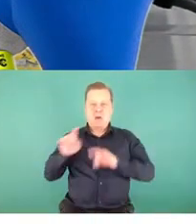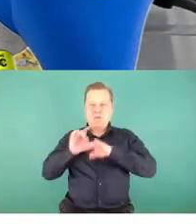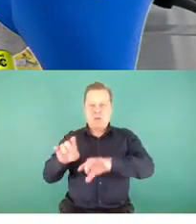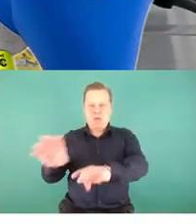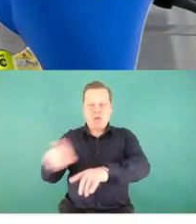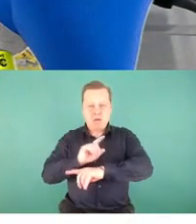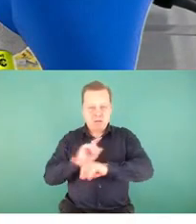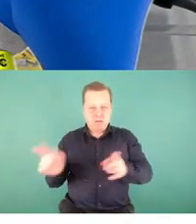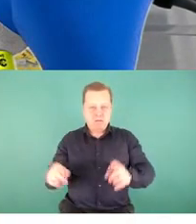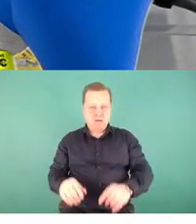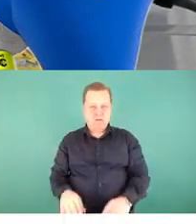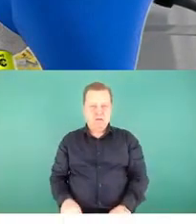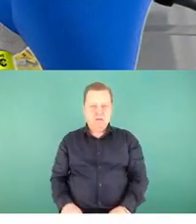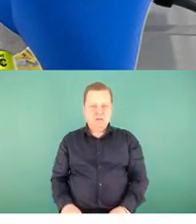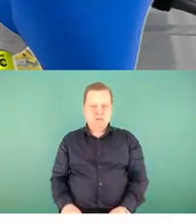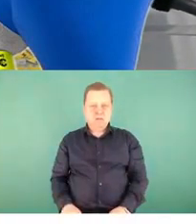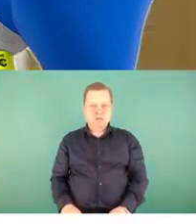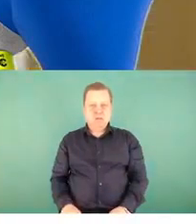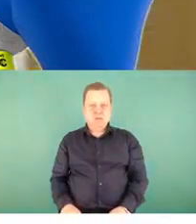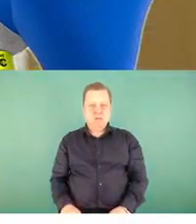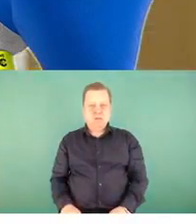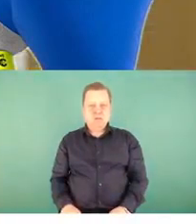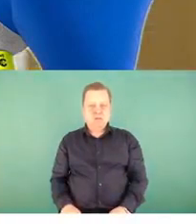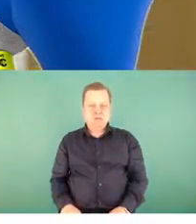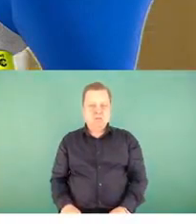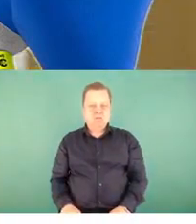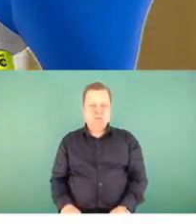żółtą linię.